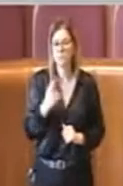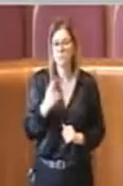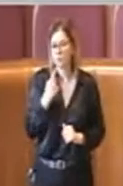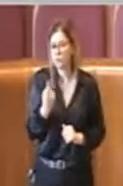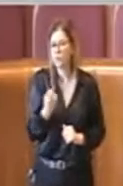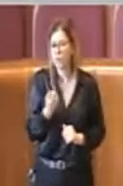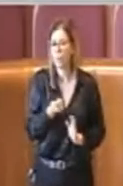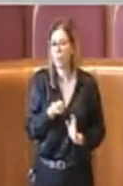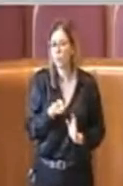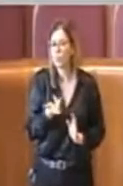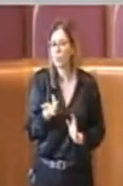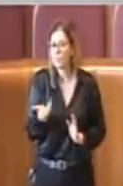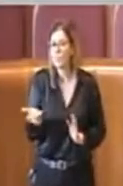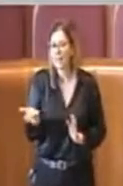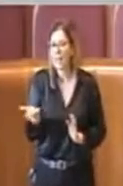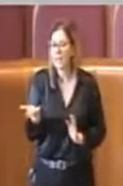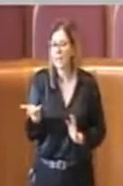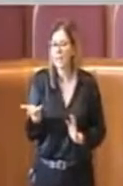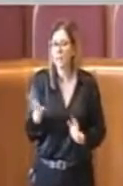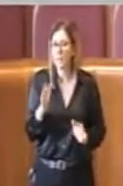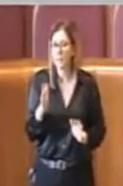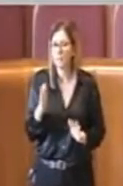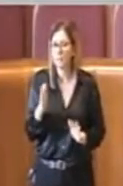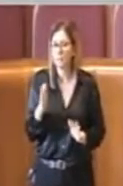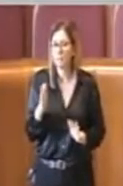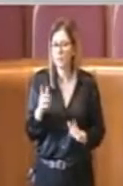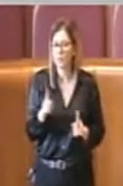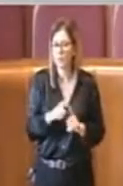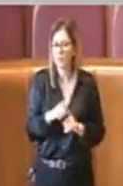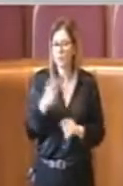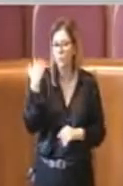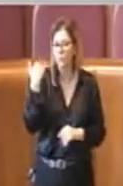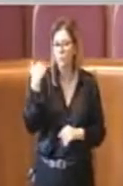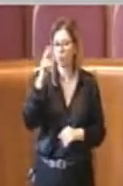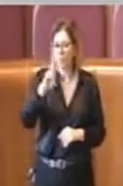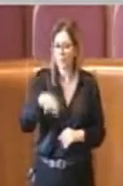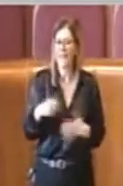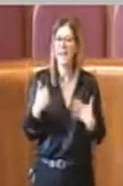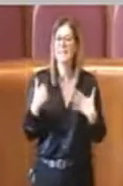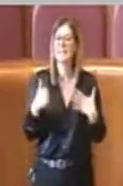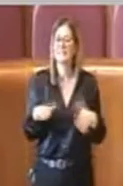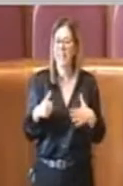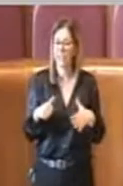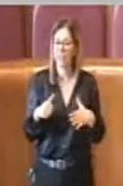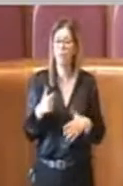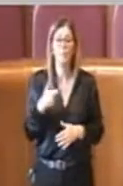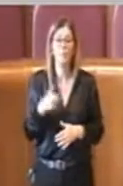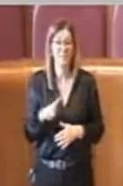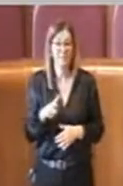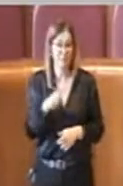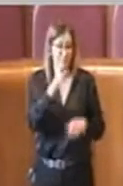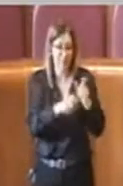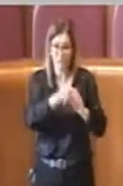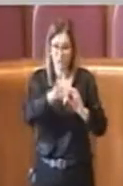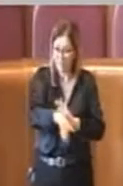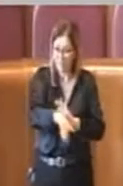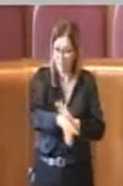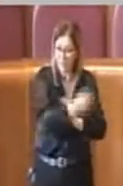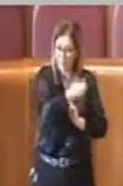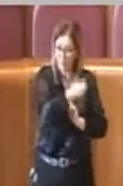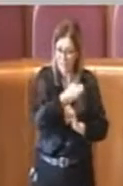effettivamente c'erano nel 2016. Questo perché le persone che sono andate in pensione sono state